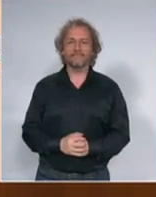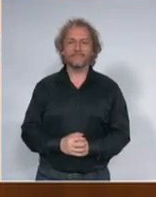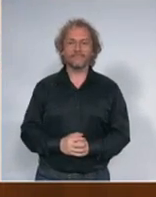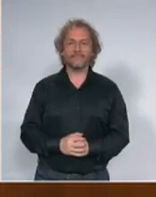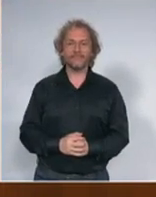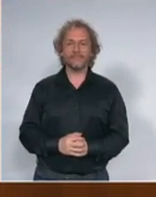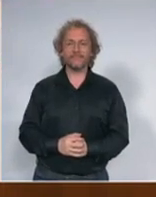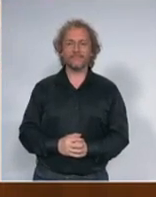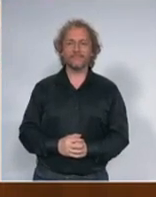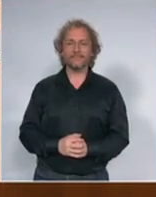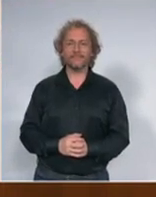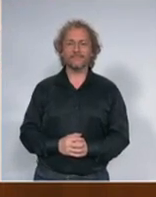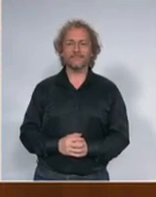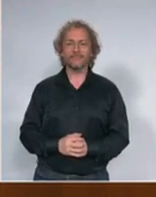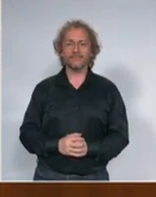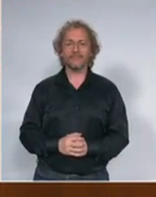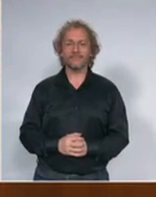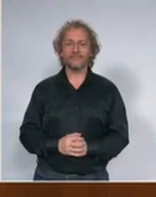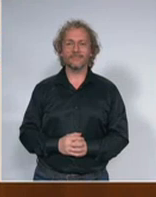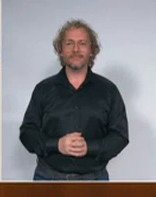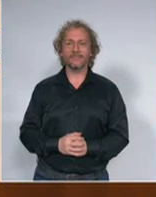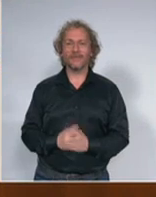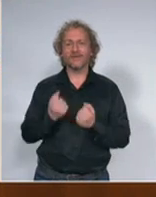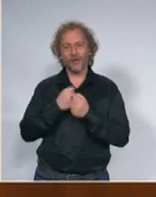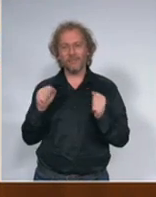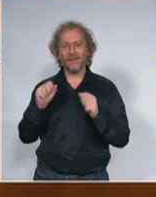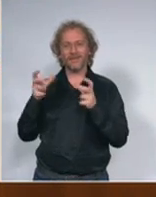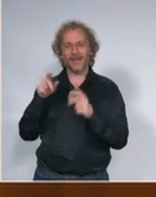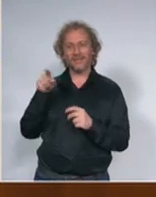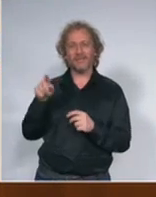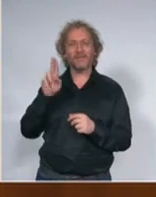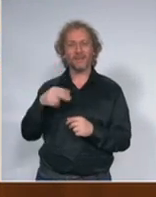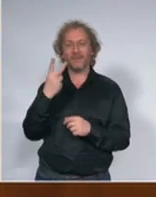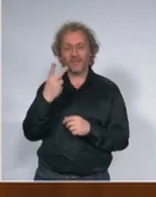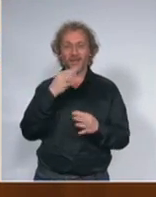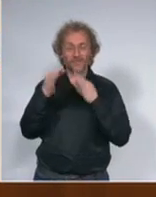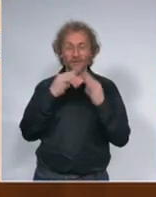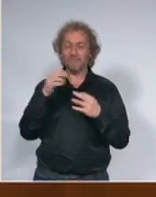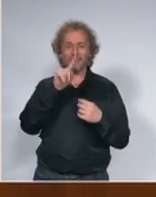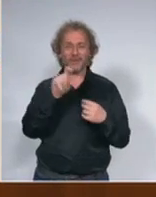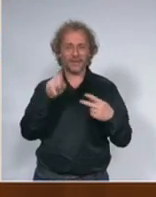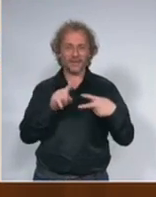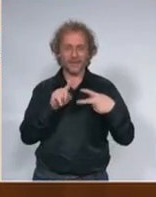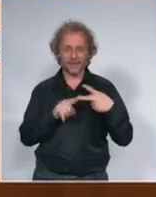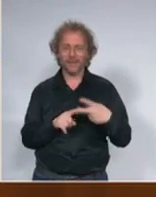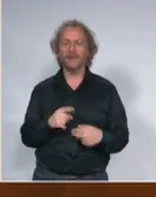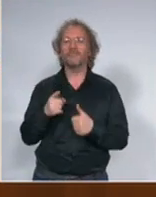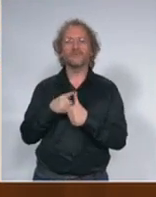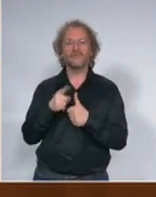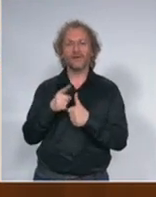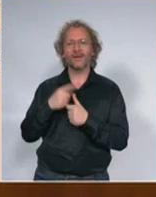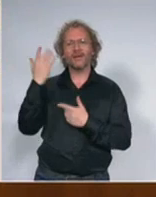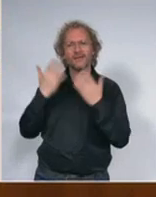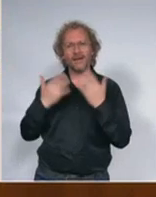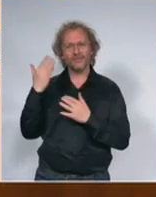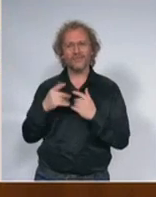izvolite Dina Cepenjor Slobodna televizija moje poštovanje imam dva pitanja prvo je šta je sa računima koji ste